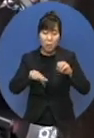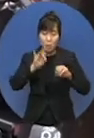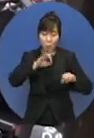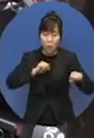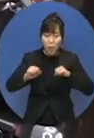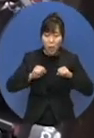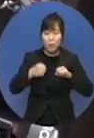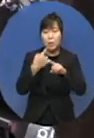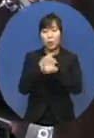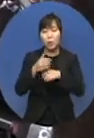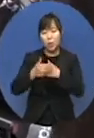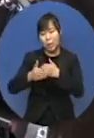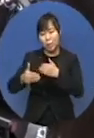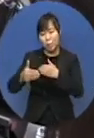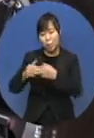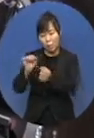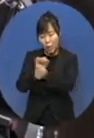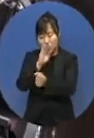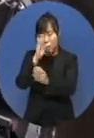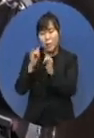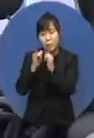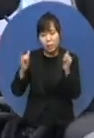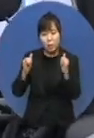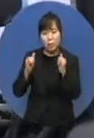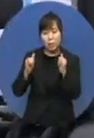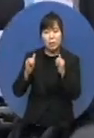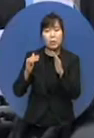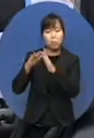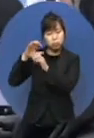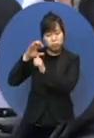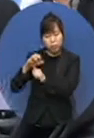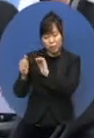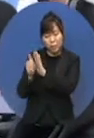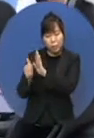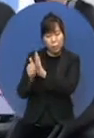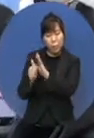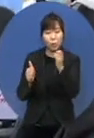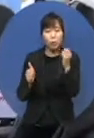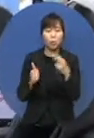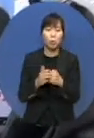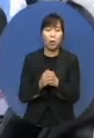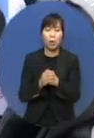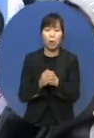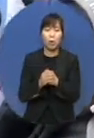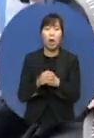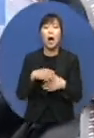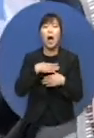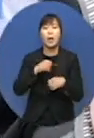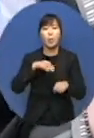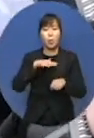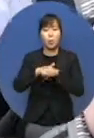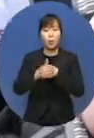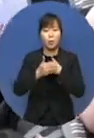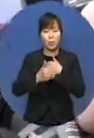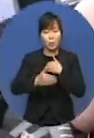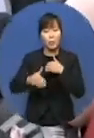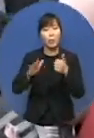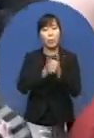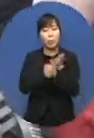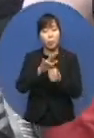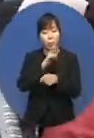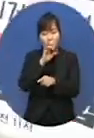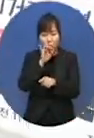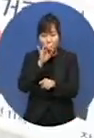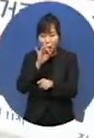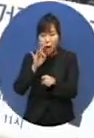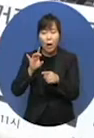치료 단계에서의 확진 환자와 자격격리자 지원 그리고 안정화 단계에서의 서비스 공격으로 인한